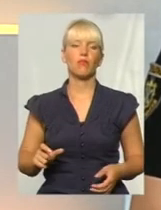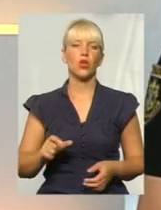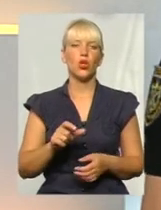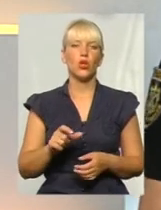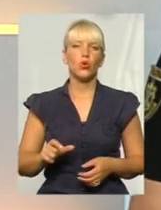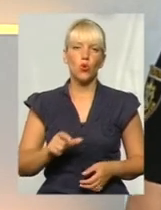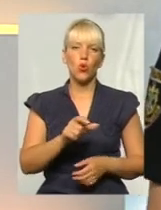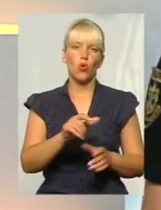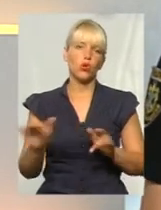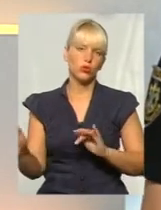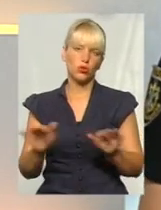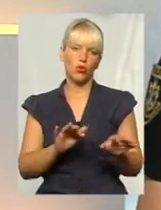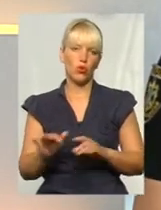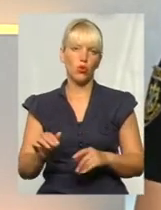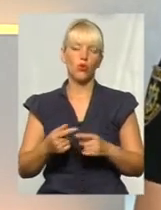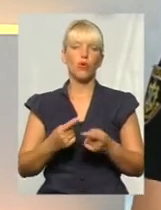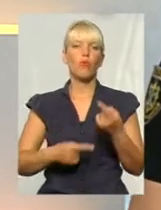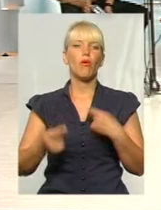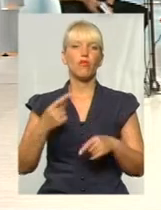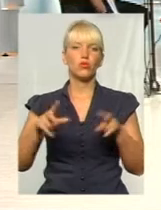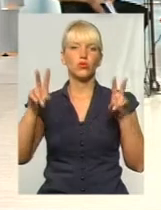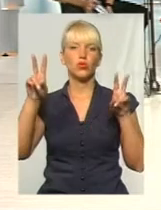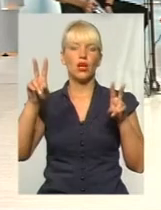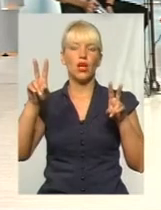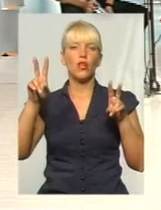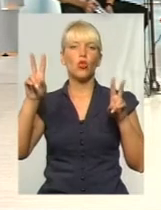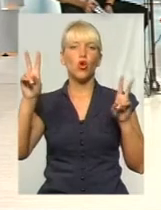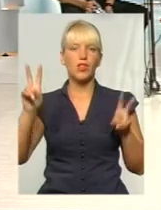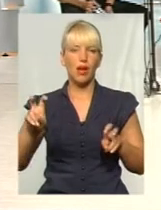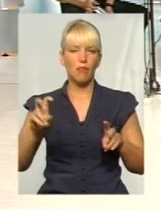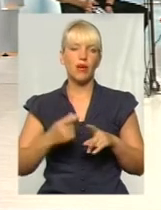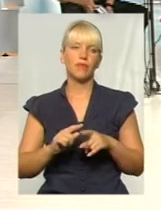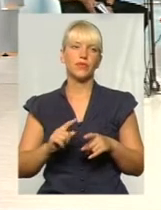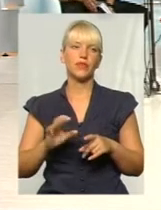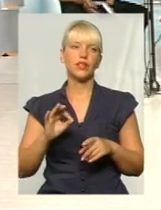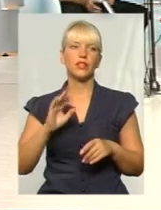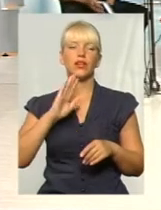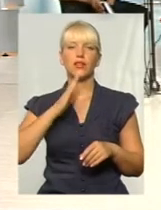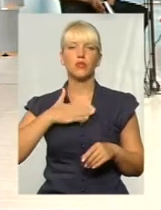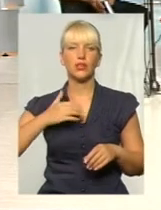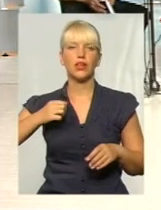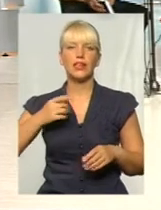Знову таки, повернусь до теми, співрозмовник перед цим казав.